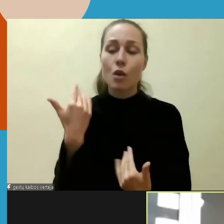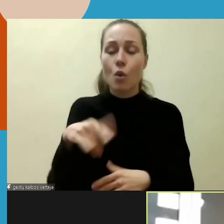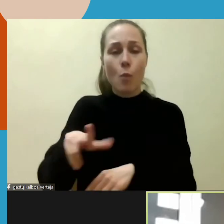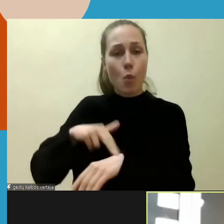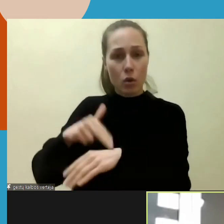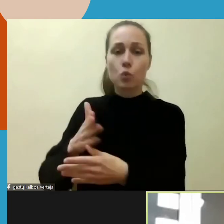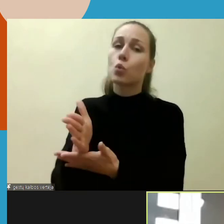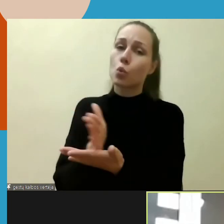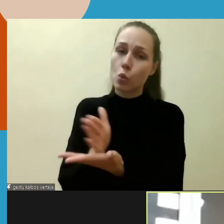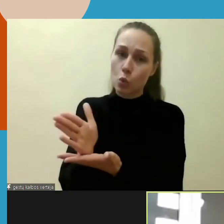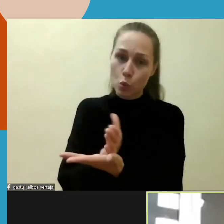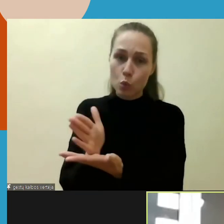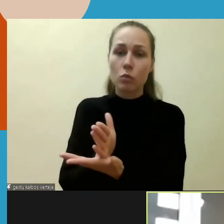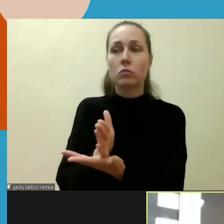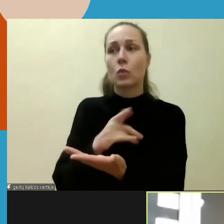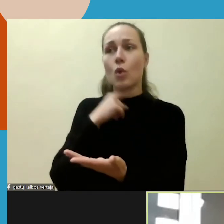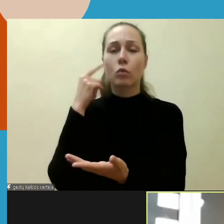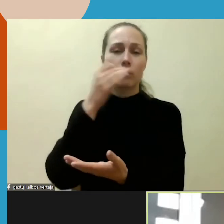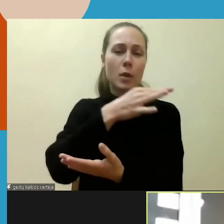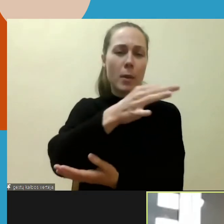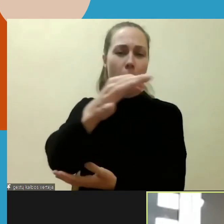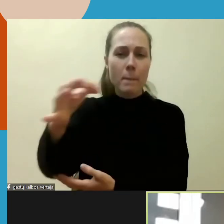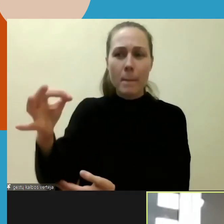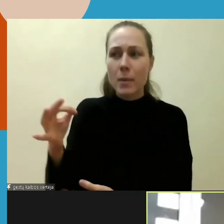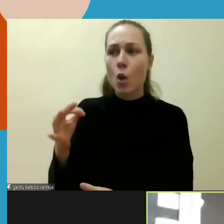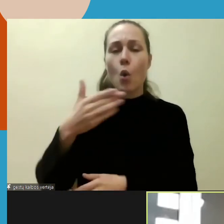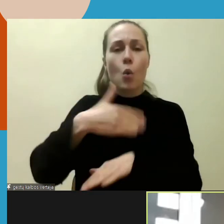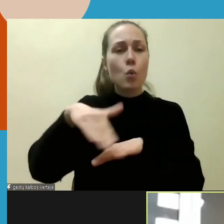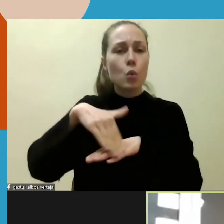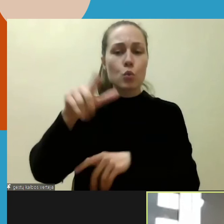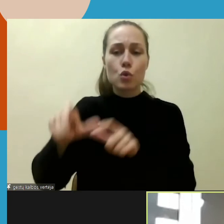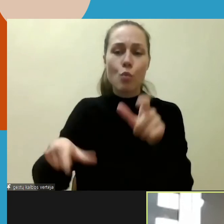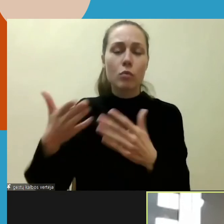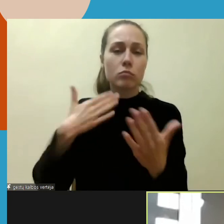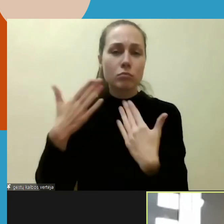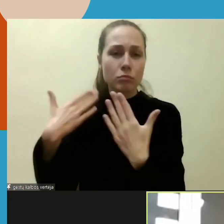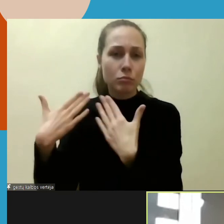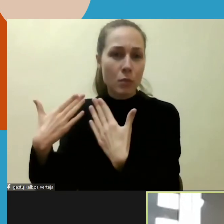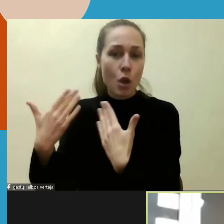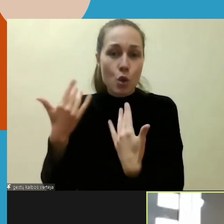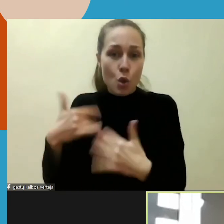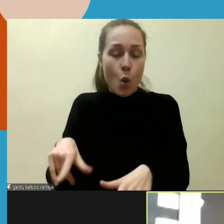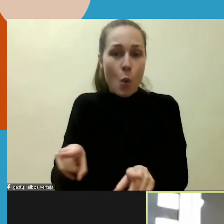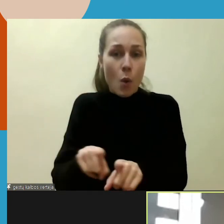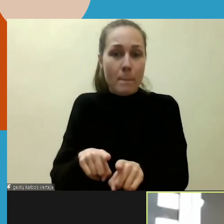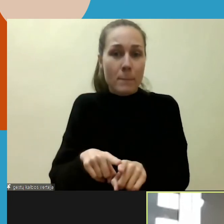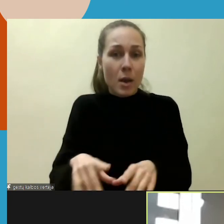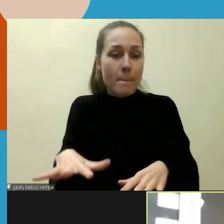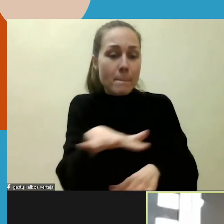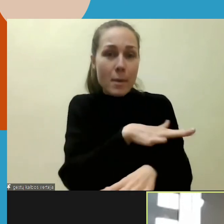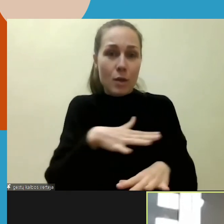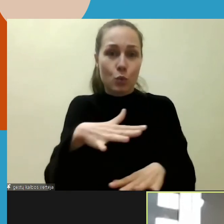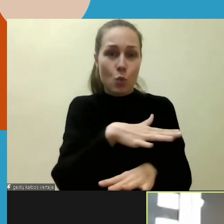policijos pareigūnai, daug keliavė, daug bendravė sausieniečiais ir vien tai, kad jie jau yra bendruomenės pareigūnai, jų,